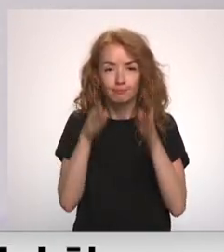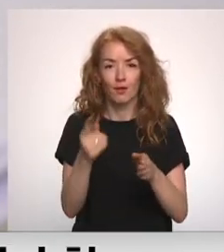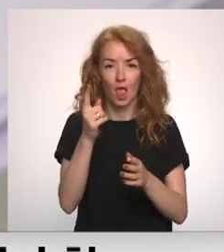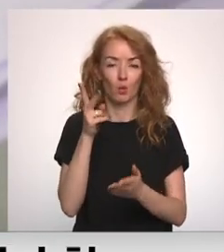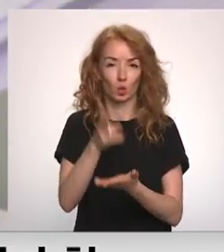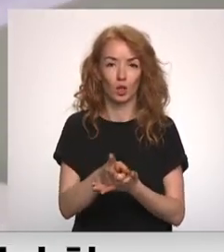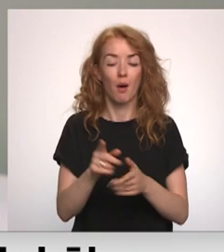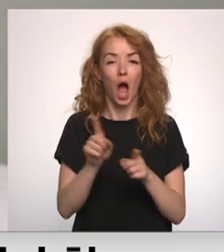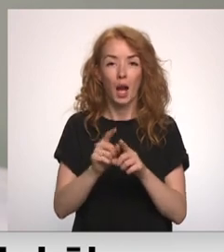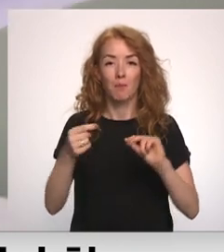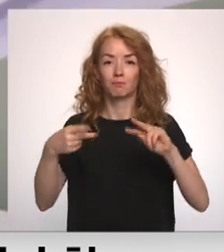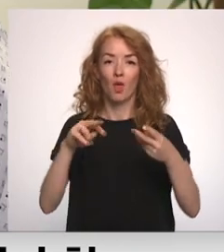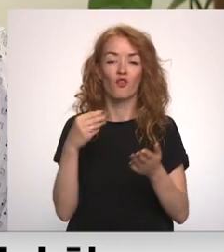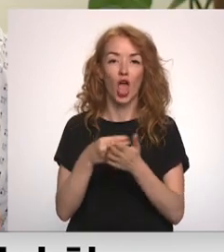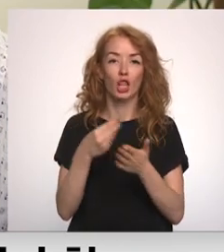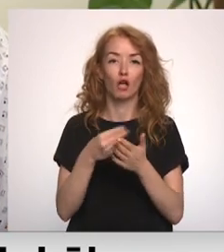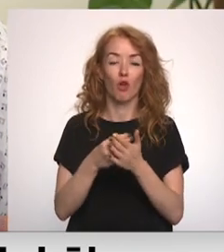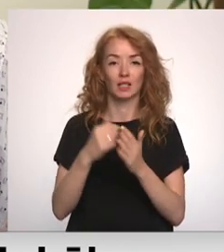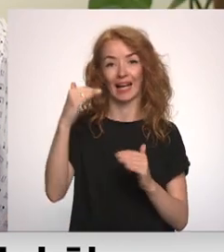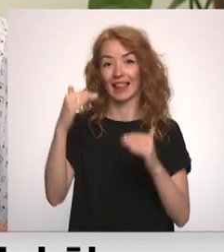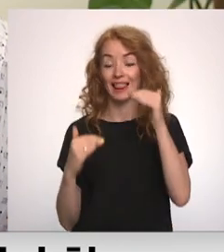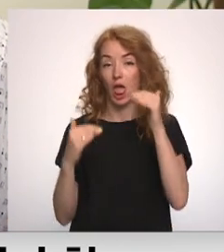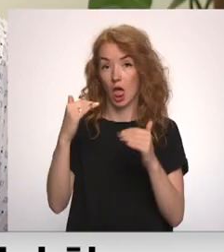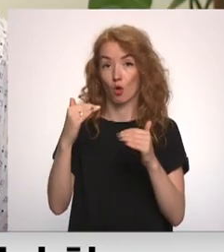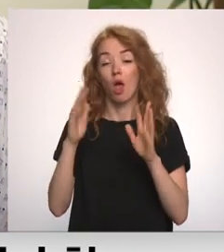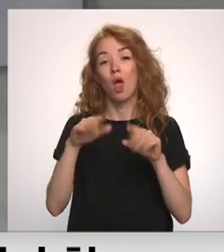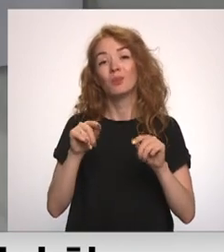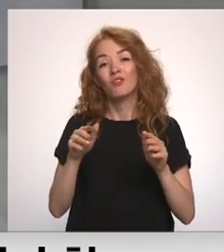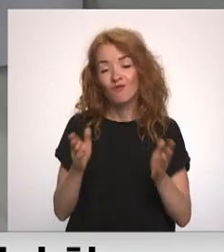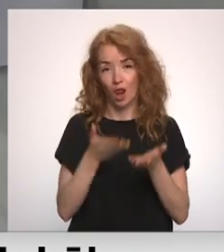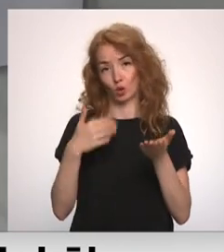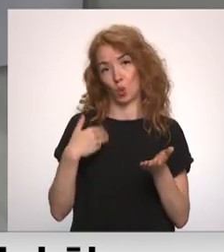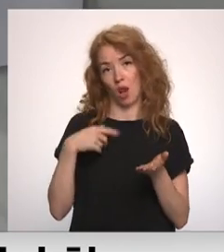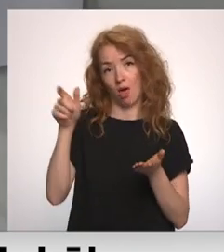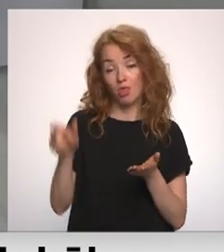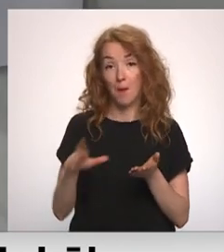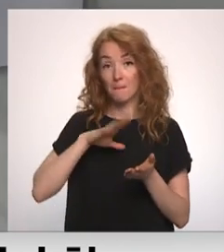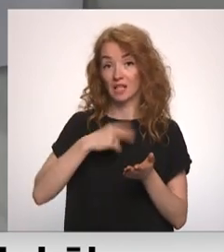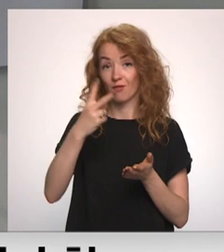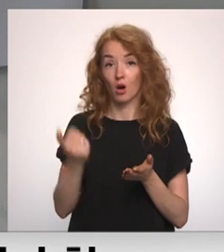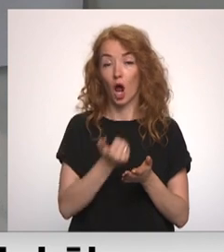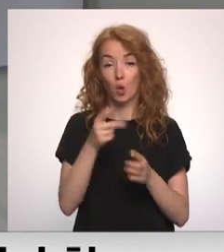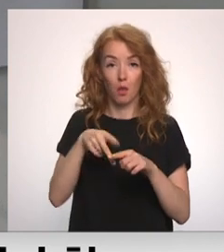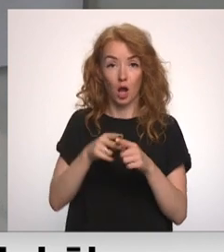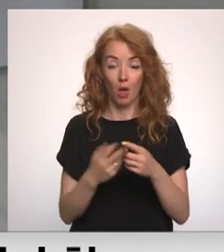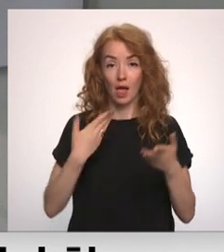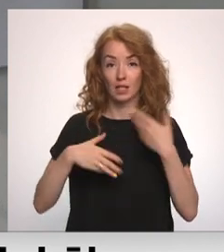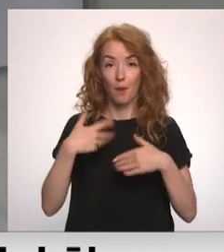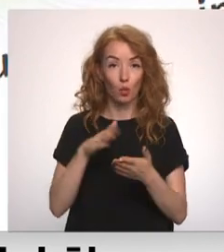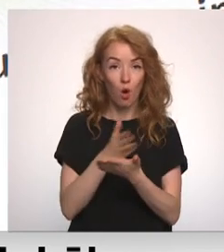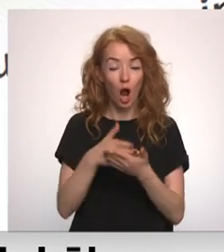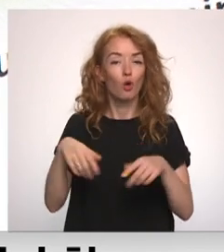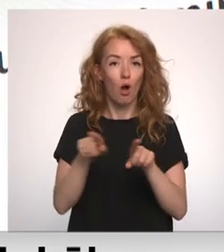pārskatījuši arī vietēšanas kriterijus. Par labu skolēnam? Par labu skolēnam. Pēc divu gadu pārtraukuma eksāmenus kārtoja arī